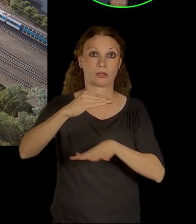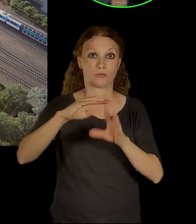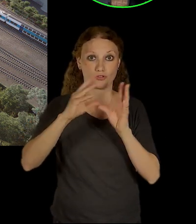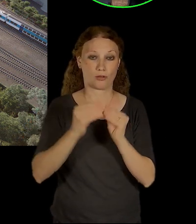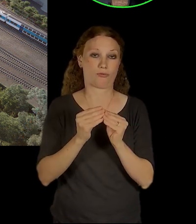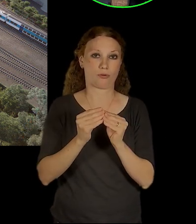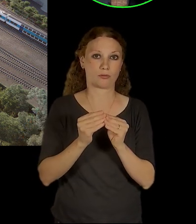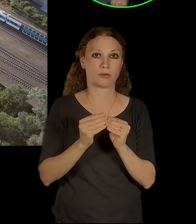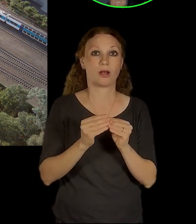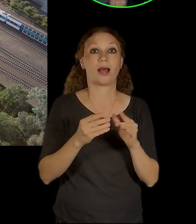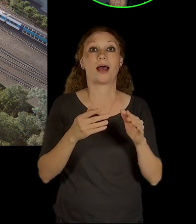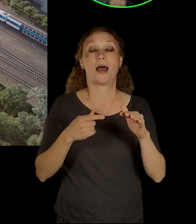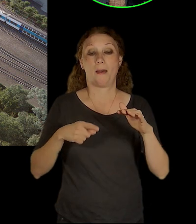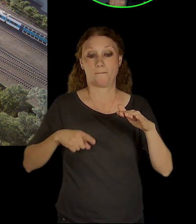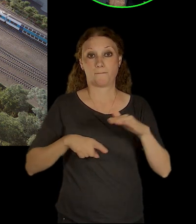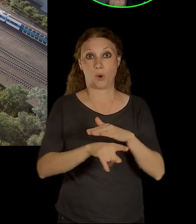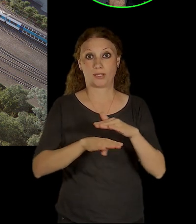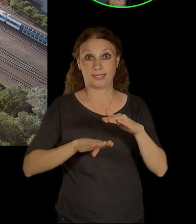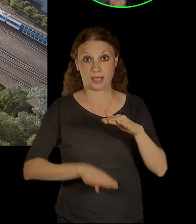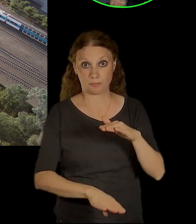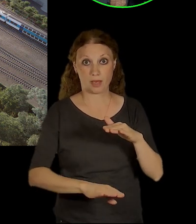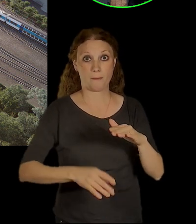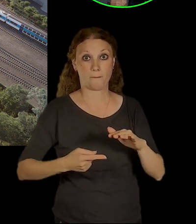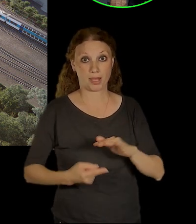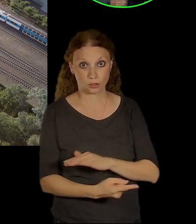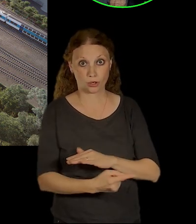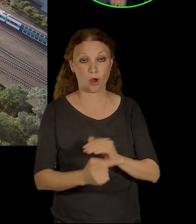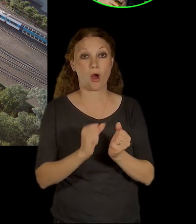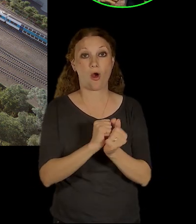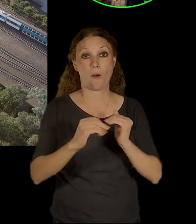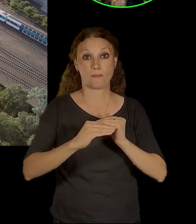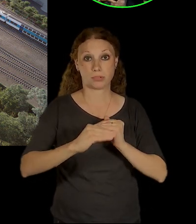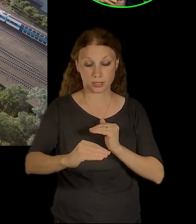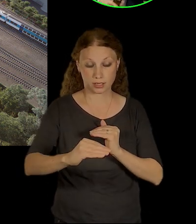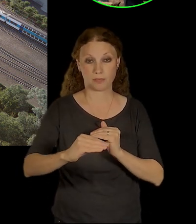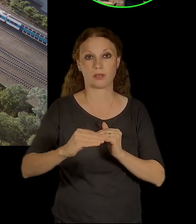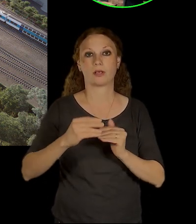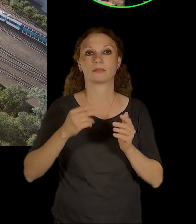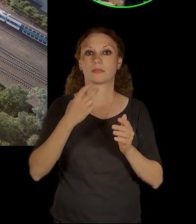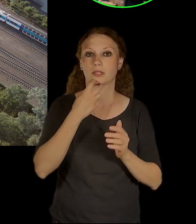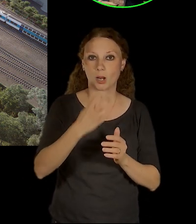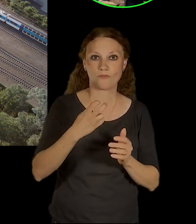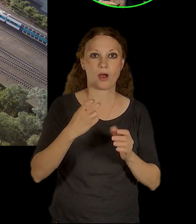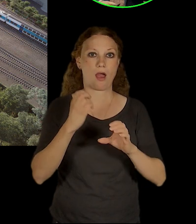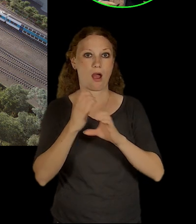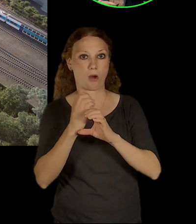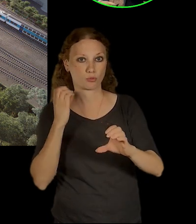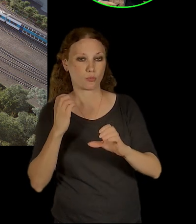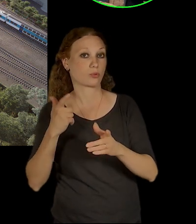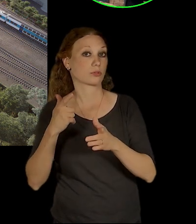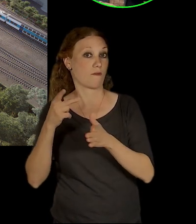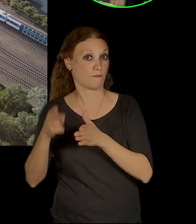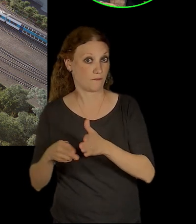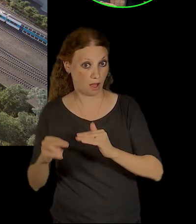metro, na přízemí máme tramvaje, autobusy a vlak a plus teda na té platformě by ještě mělo